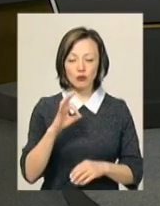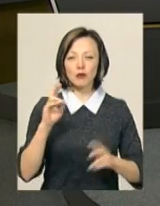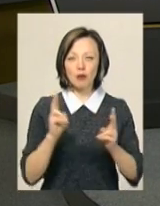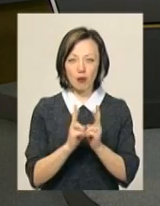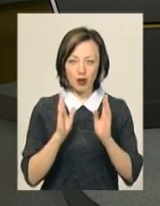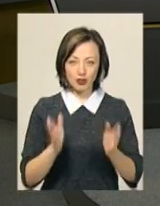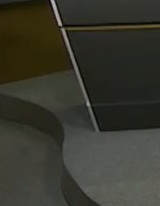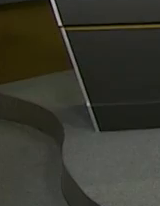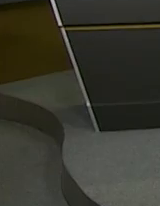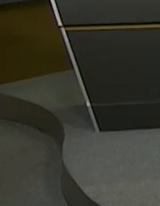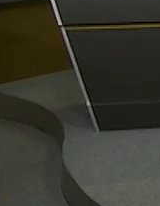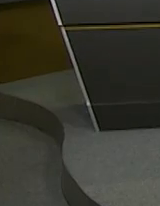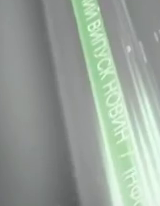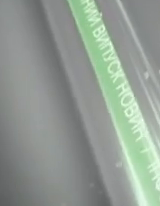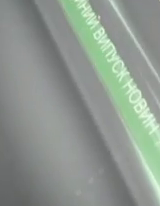Побачимось.